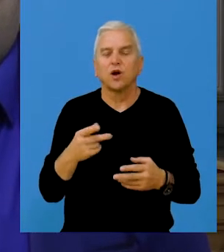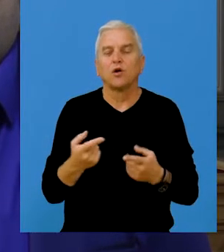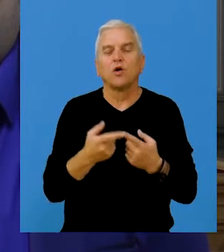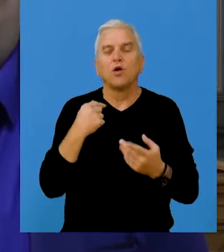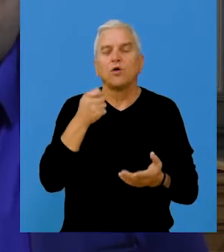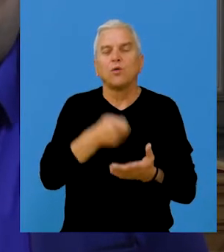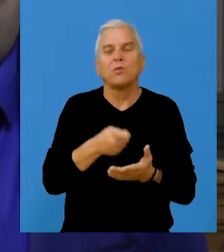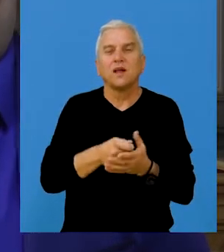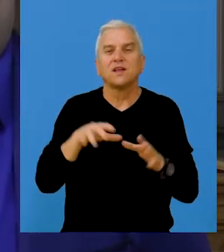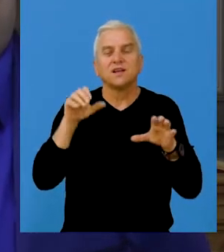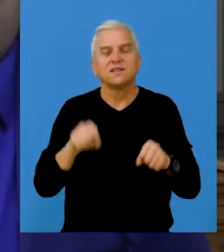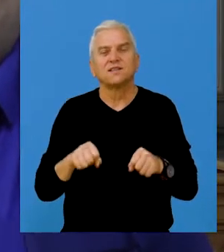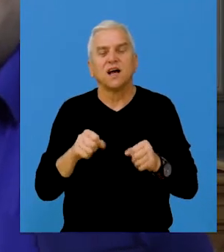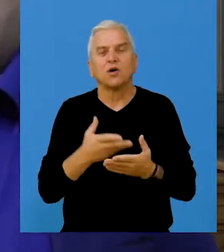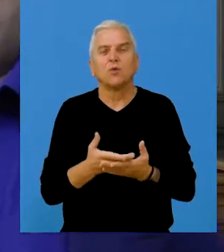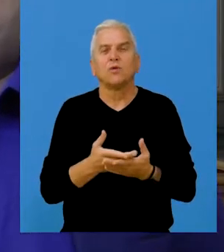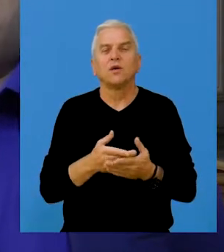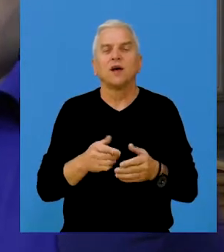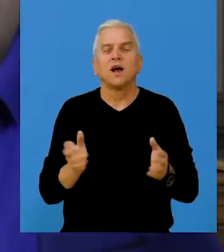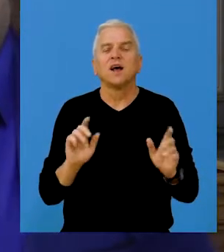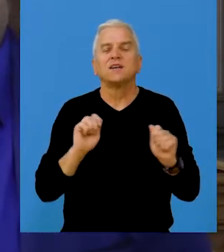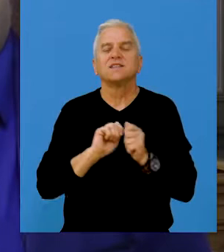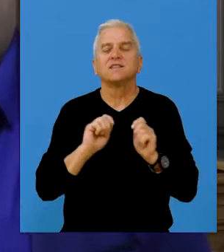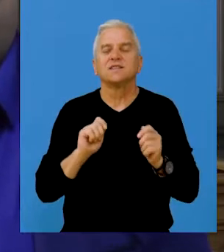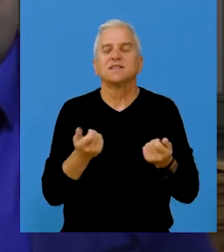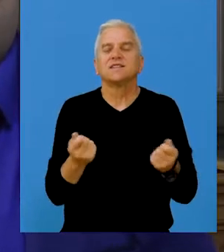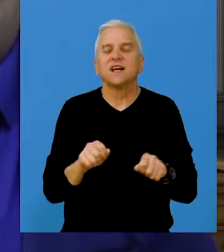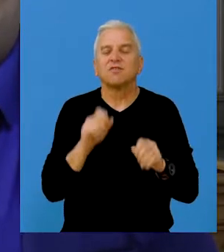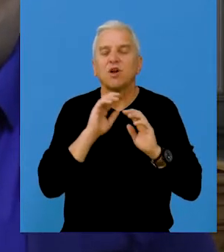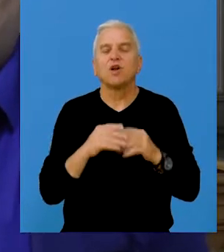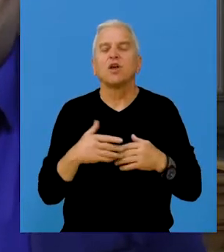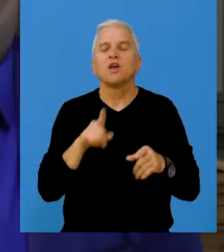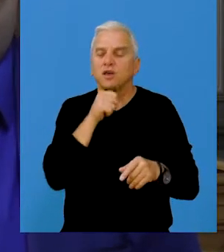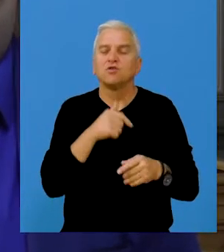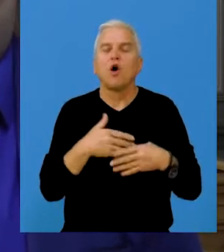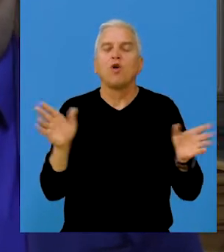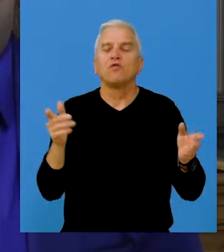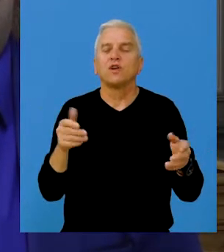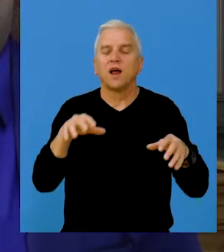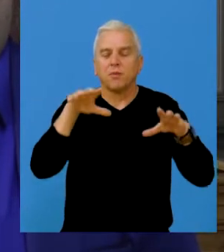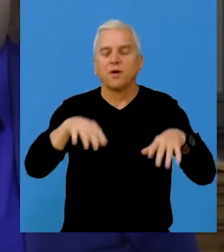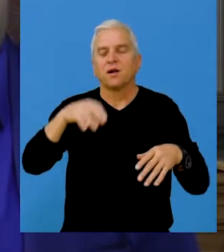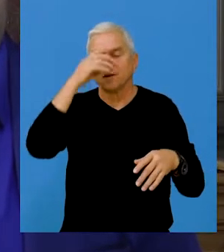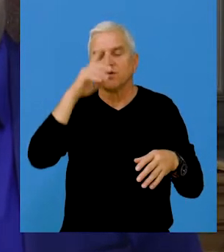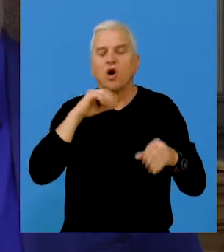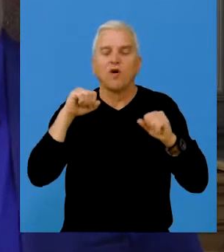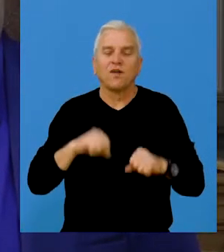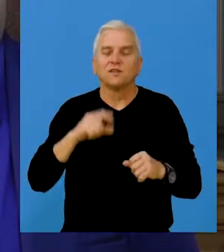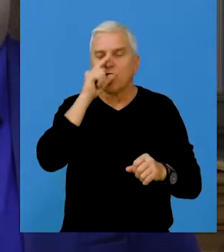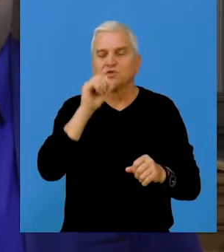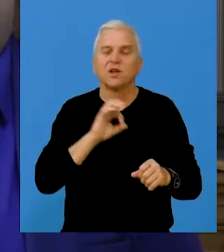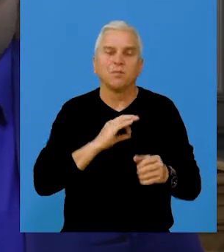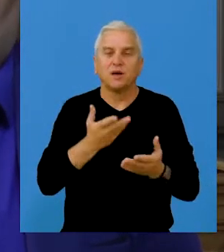plaćanja za kupnine zatvorenih i otvorenih bašti što je u svojini opštini